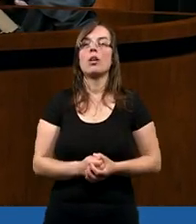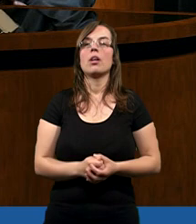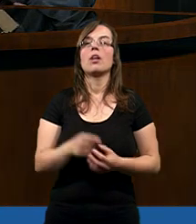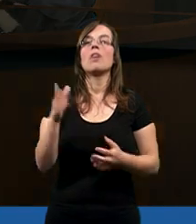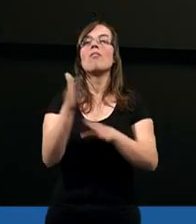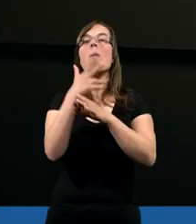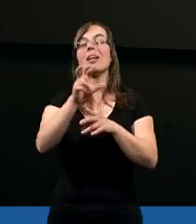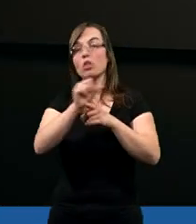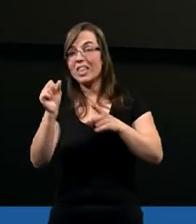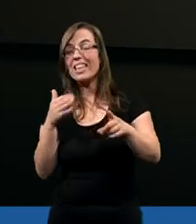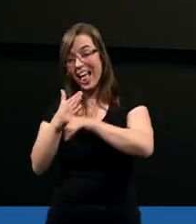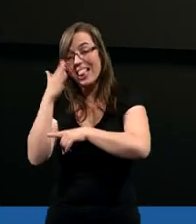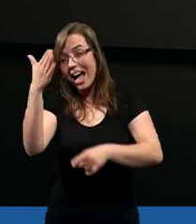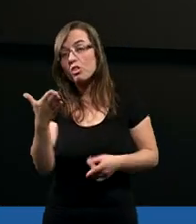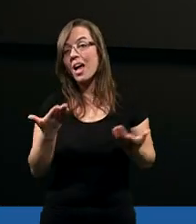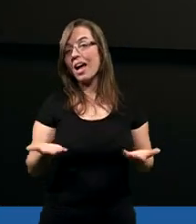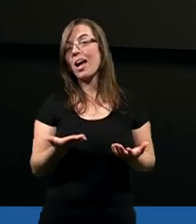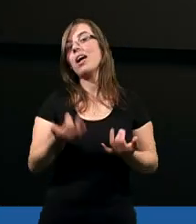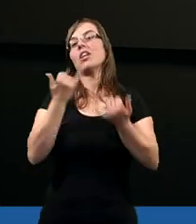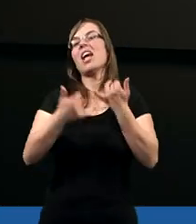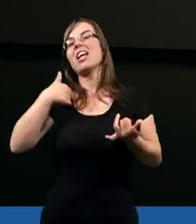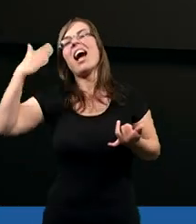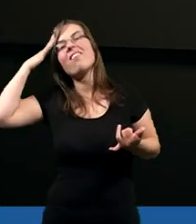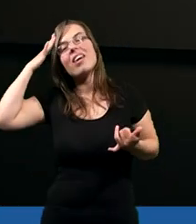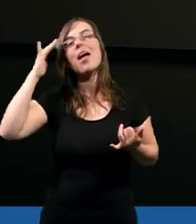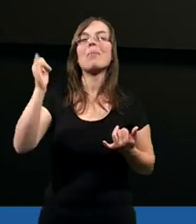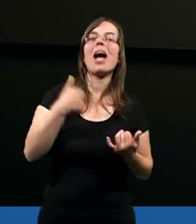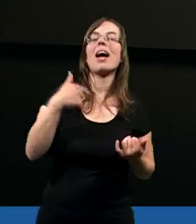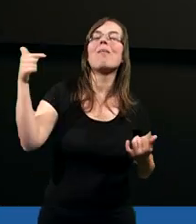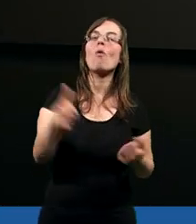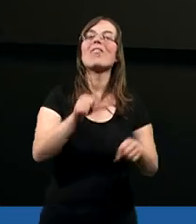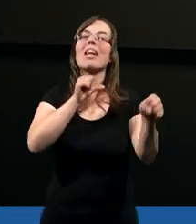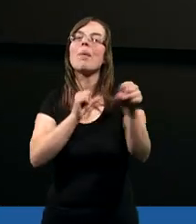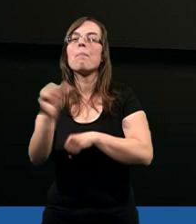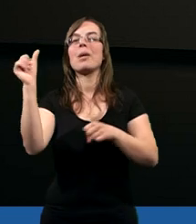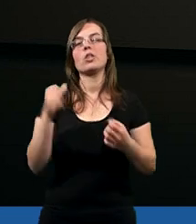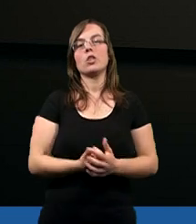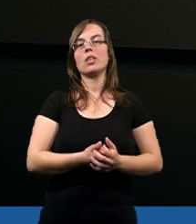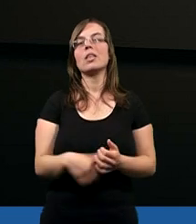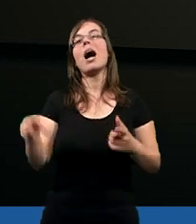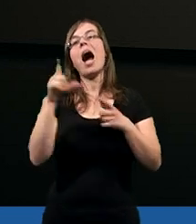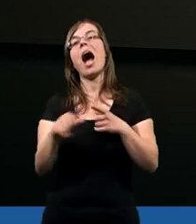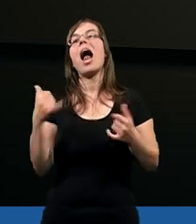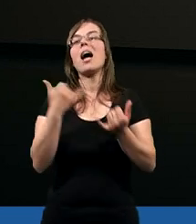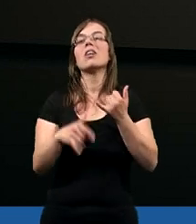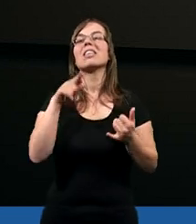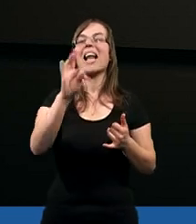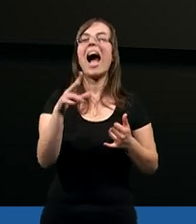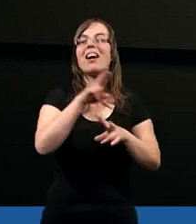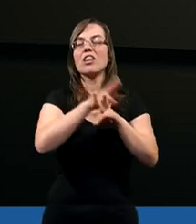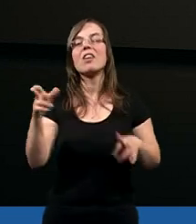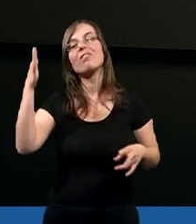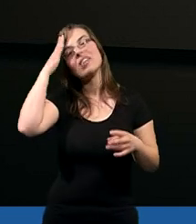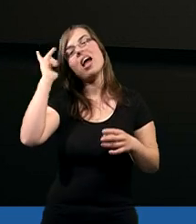Wobec tego, czy jest jakaś nadzieja? Jeżeli ja wiem, jakim ja powinienem być, ale w istocie